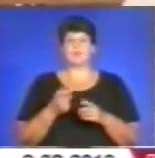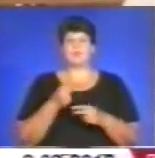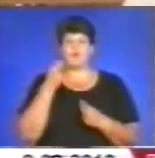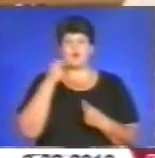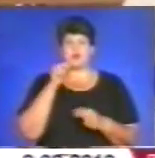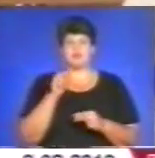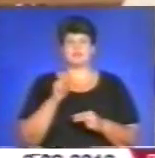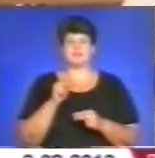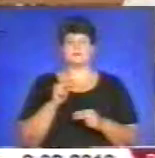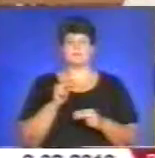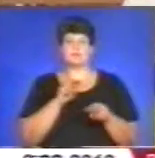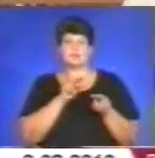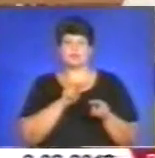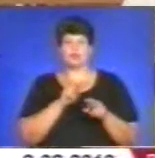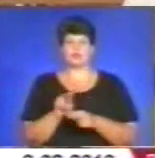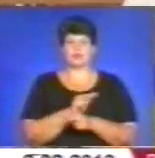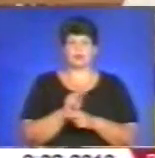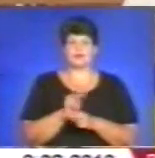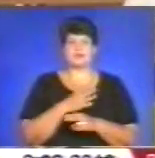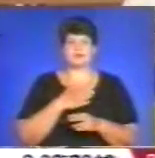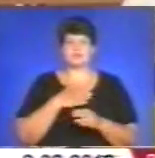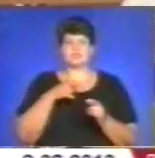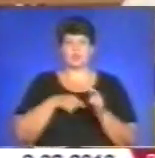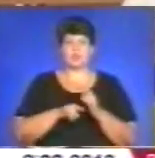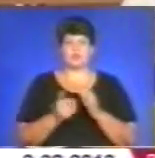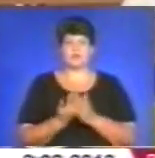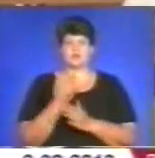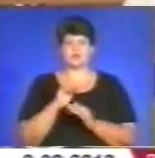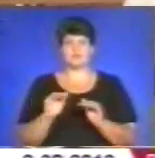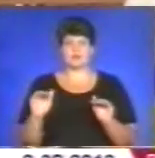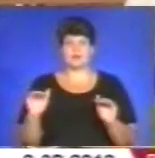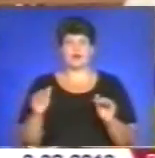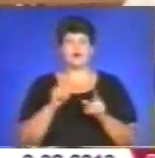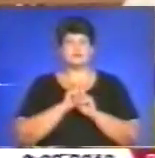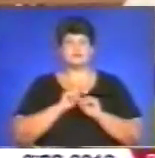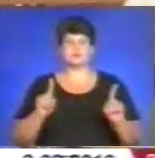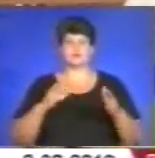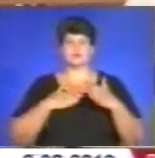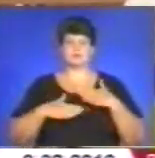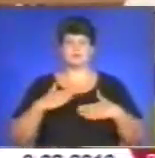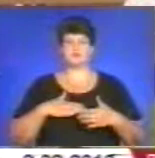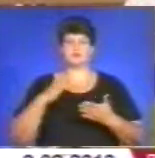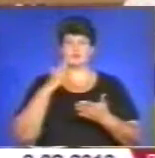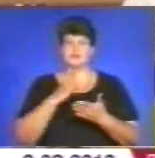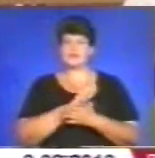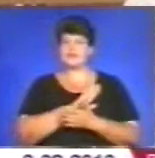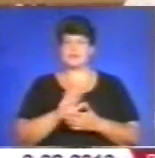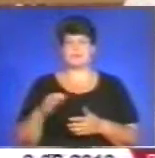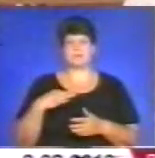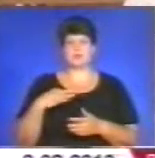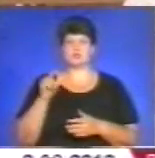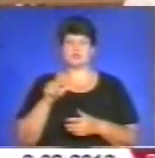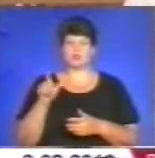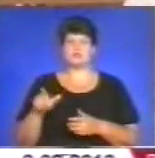виходжування, лікування наших новонароджених діток. А особливо мені приємно, що є такі сьогодні небайдужі молоді